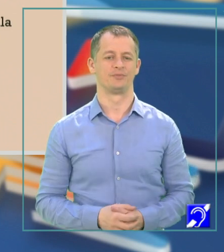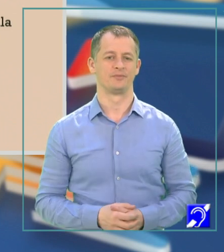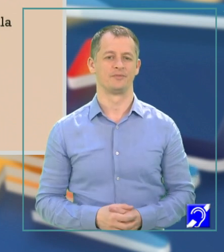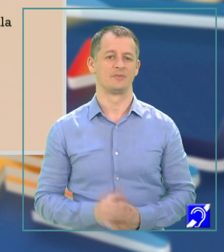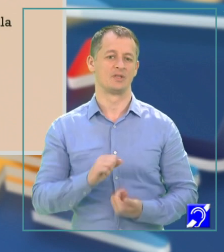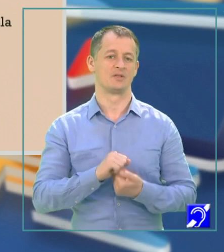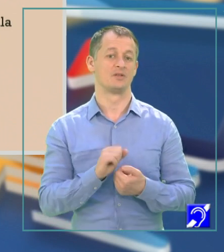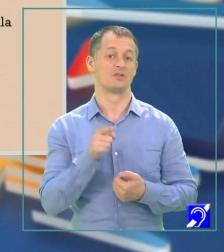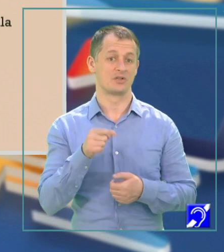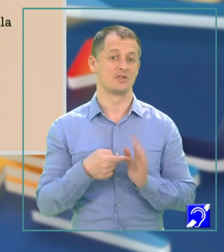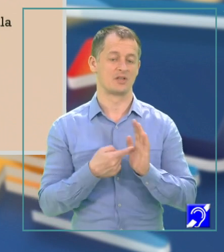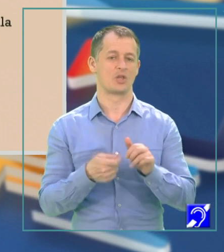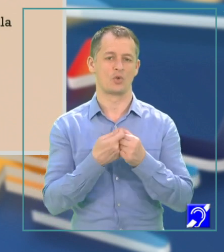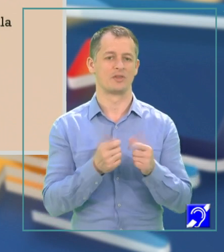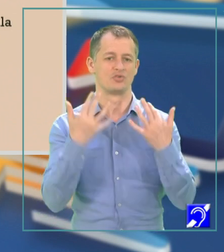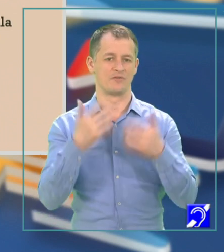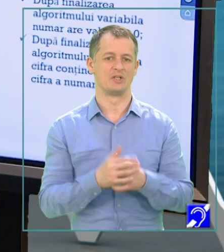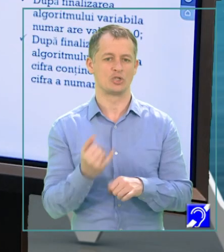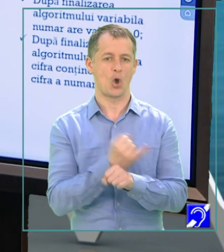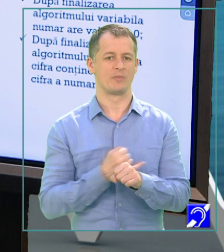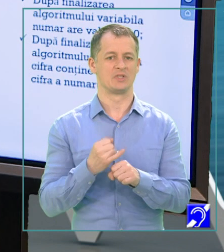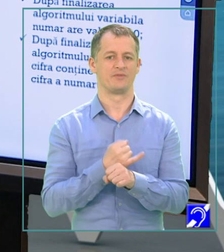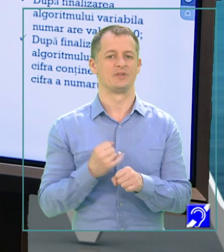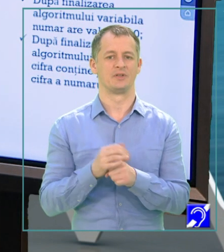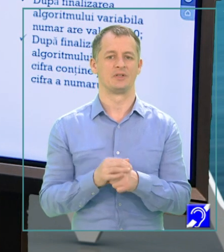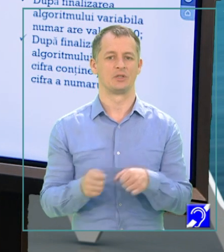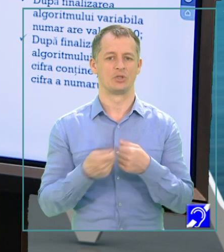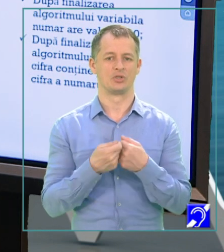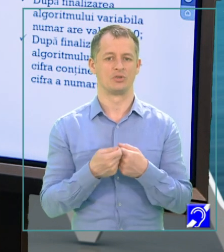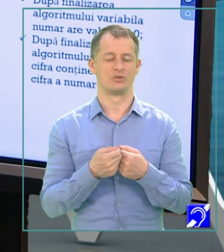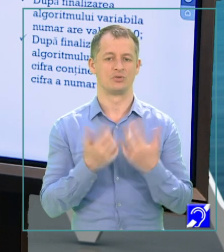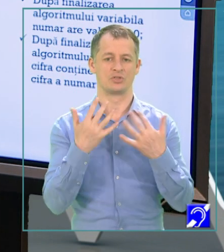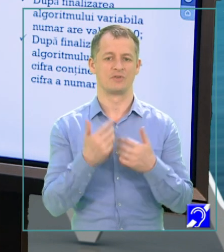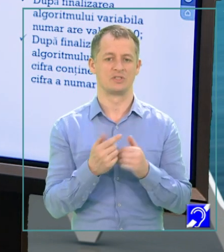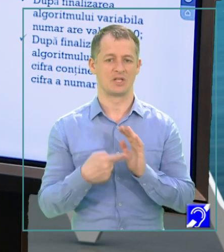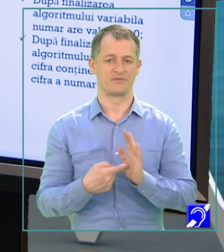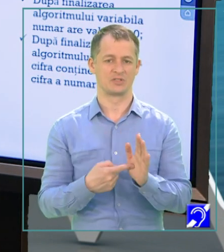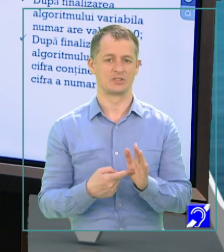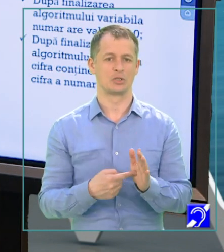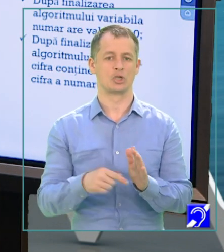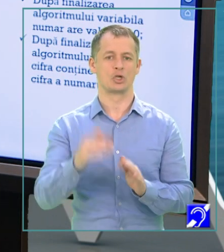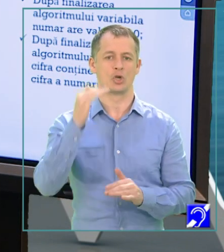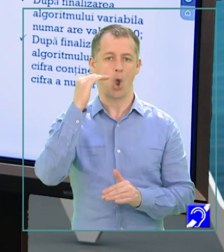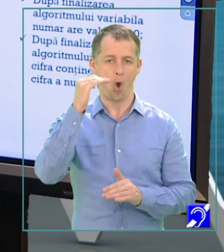-au afișat toate cifrele. Se observă că cifrele sunt afișate în ordinea